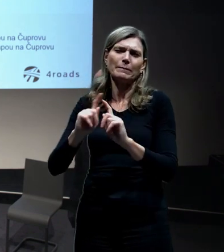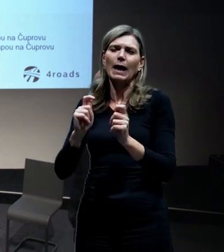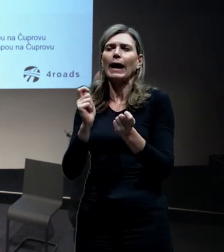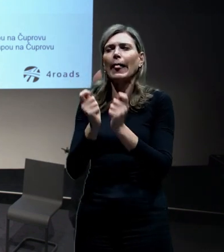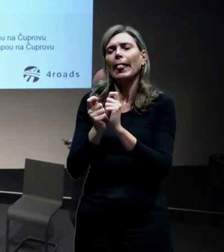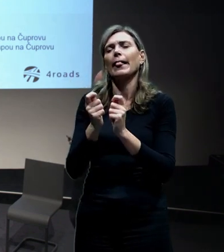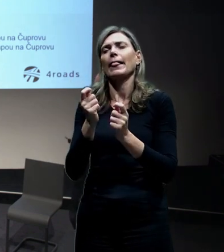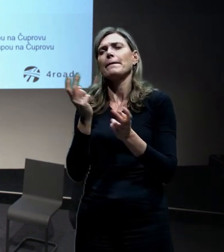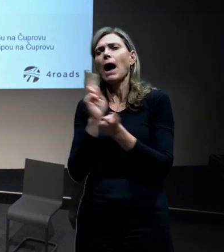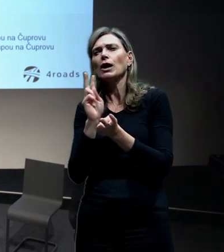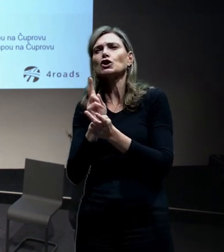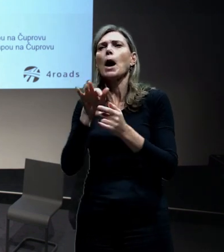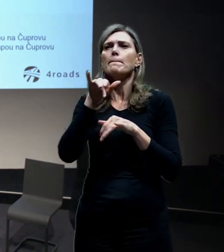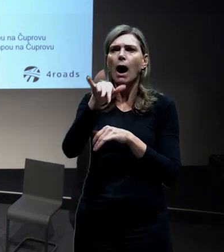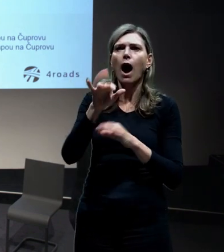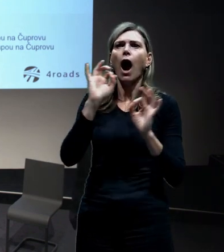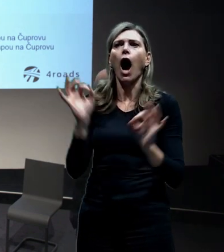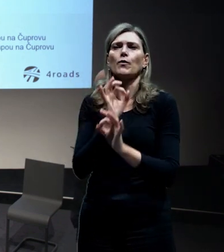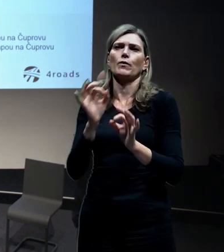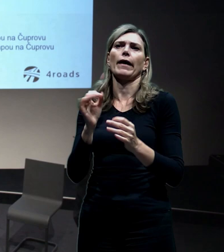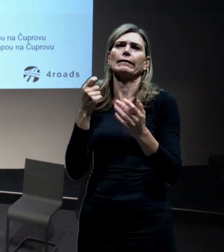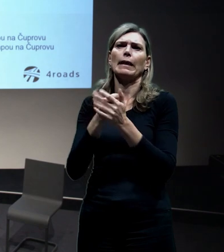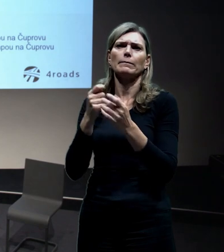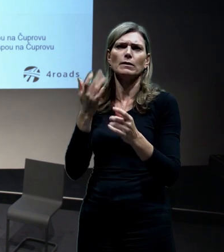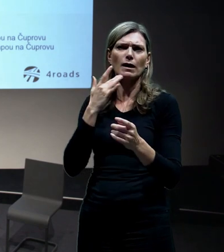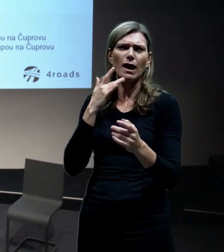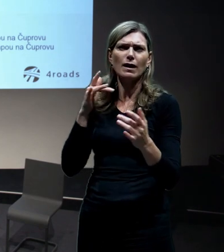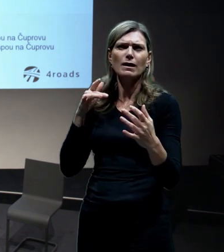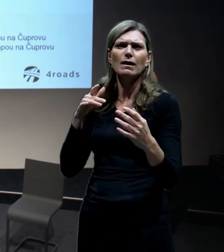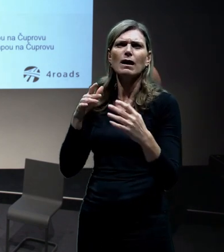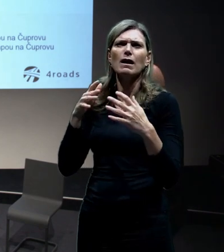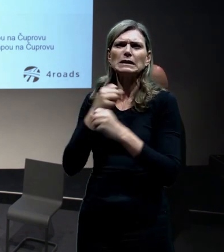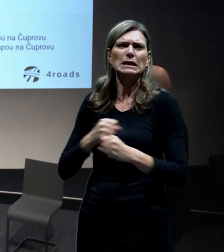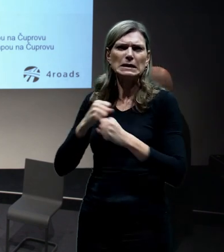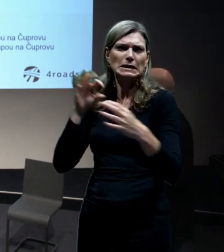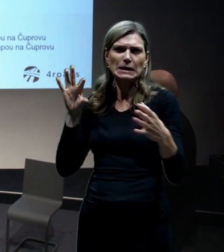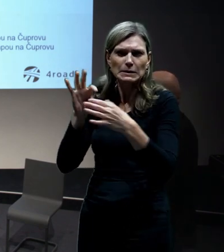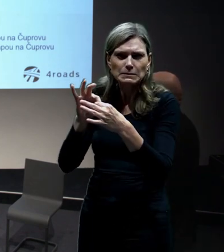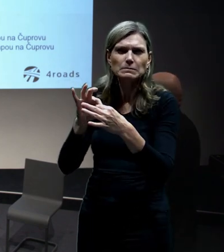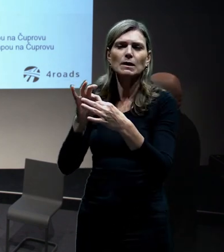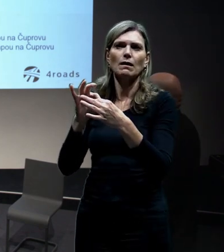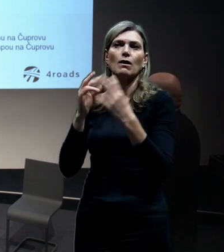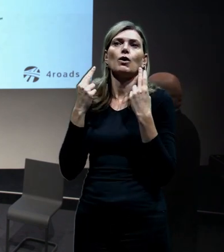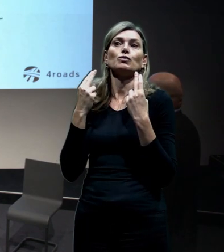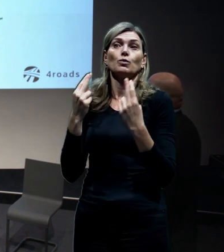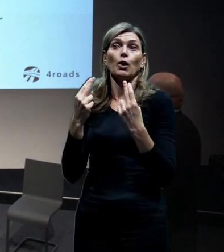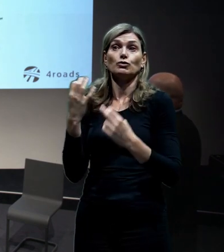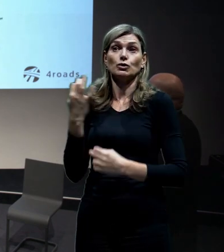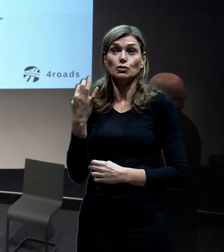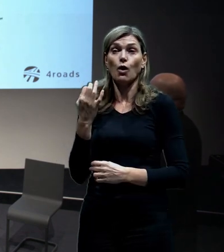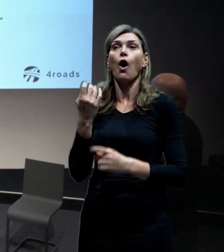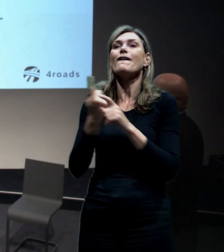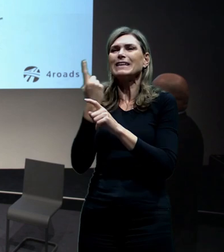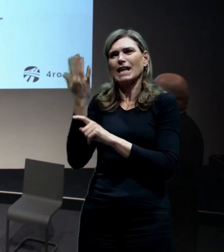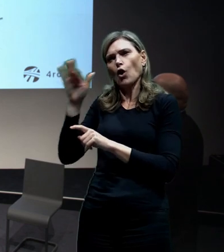počítají nebo nepočítají s břevnovskou radiálou, s vysčancokou radiálou a tak dále. Důležité je, že z toho vznikla